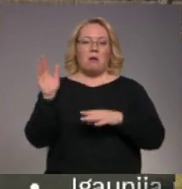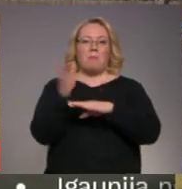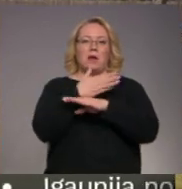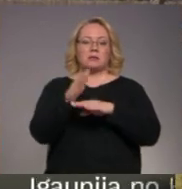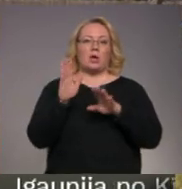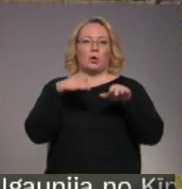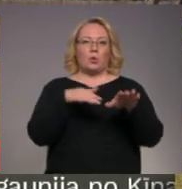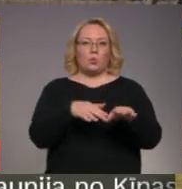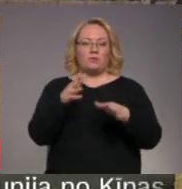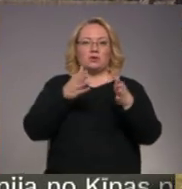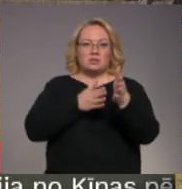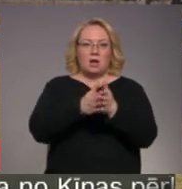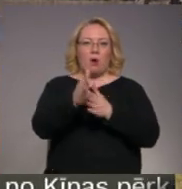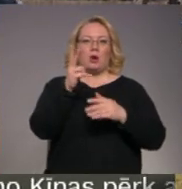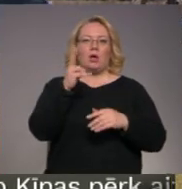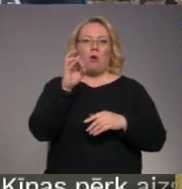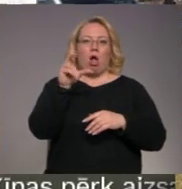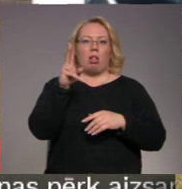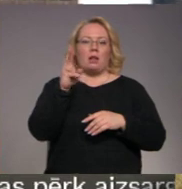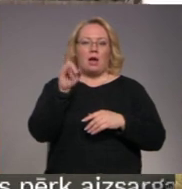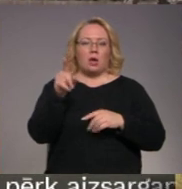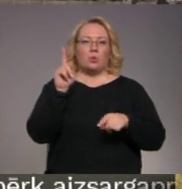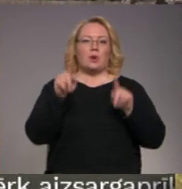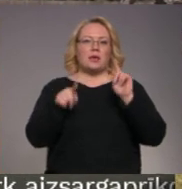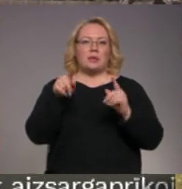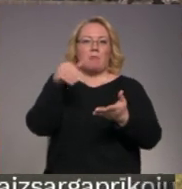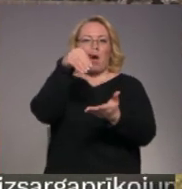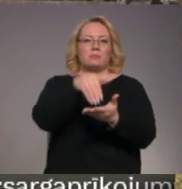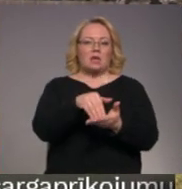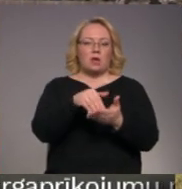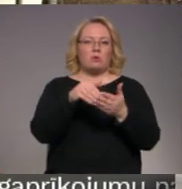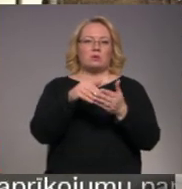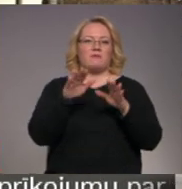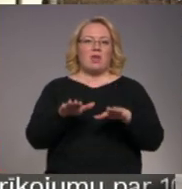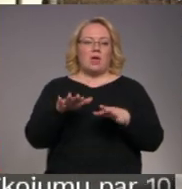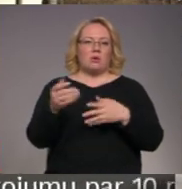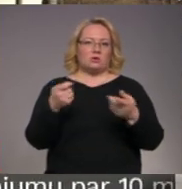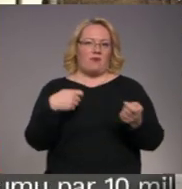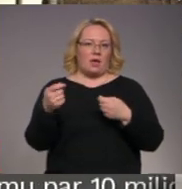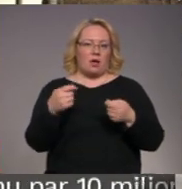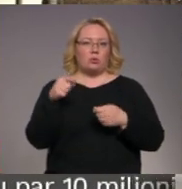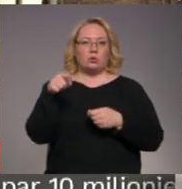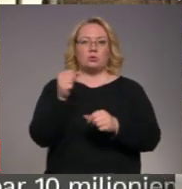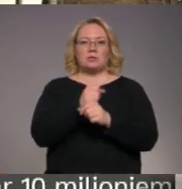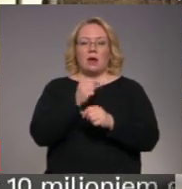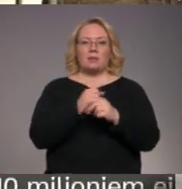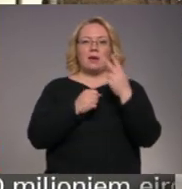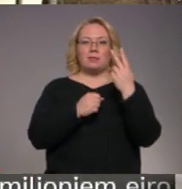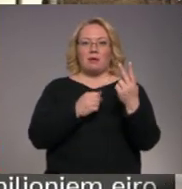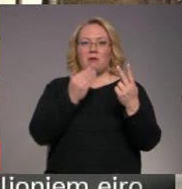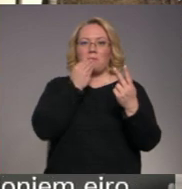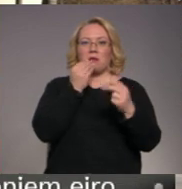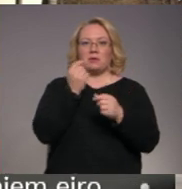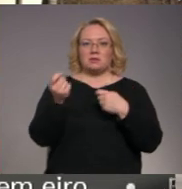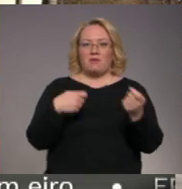jūru ceļšved cauri kolkai, kur nereti, iebraucēja piestāju vietējos veikalos. Kolkā darbojas vien divi pārtikas